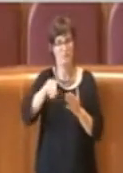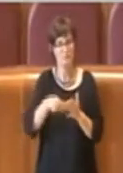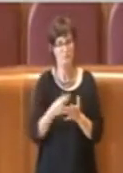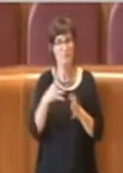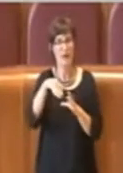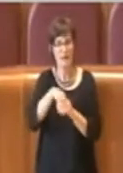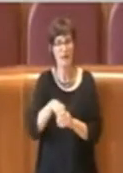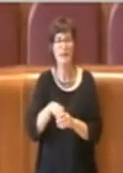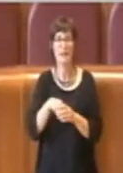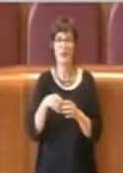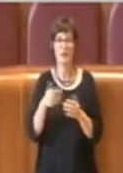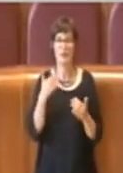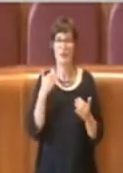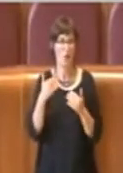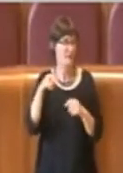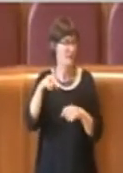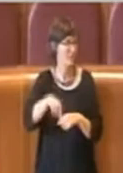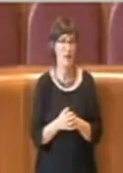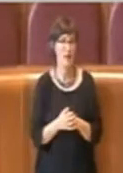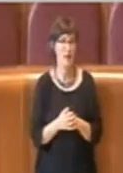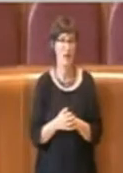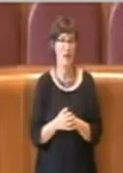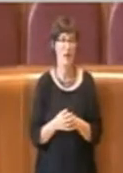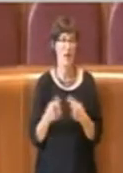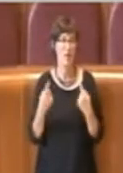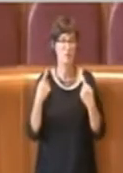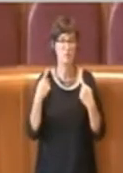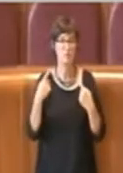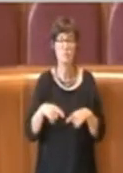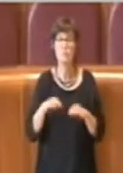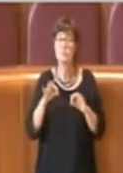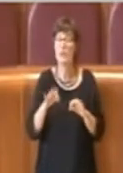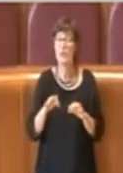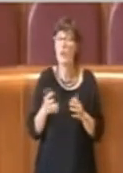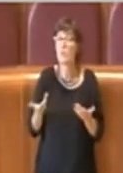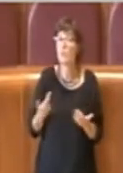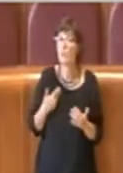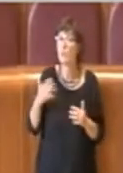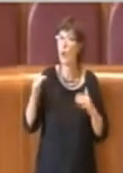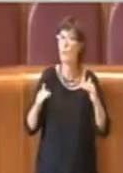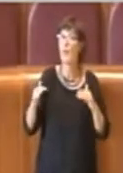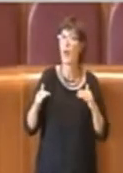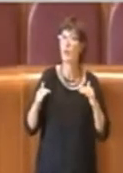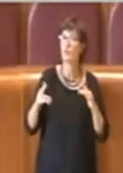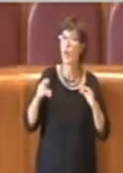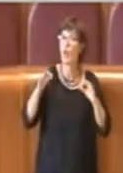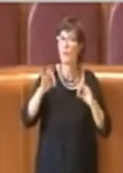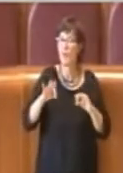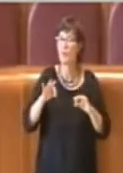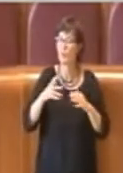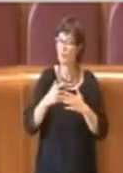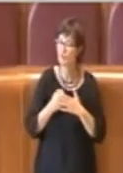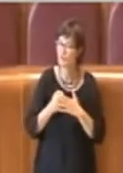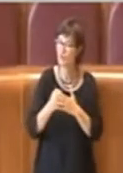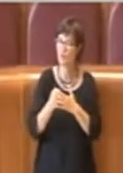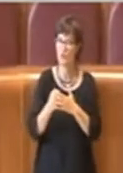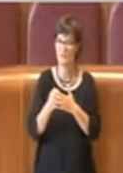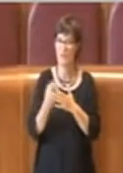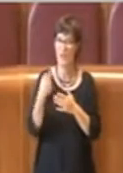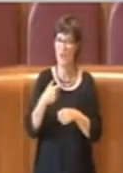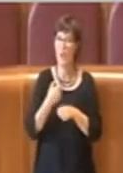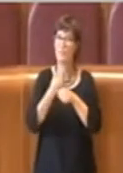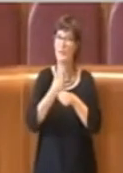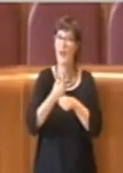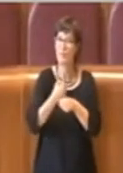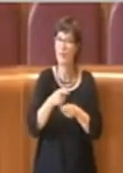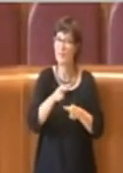a favore delle rappresentanze, per questo io continuo a non comprendere la chiusura netta nei confronti di cittadini singoli che si possono iscrivere alla consulta